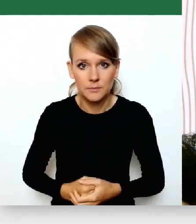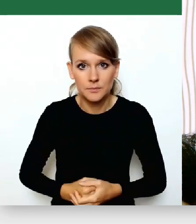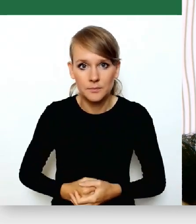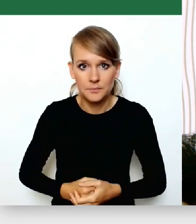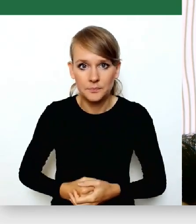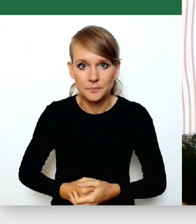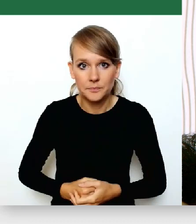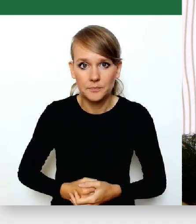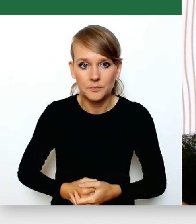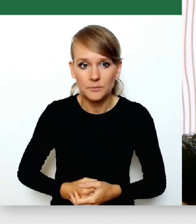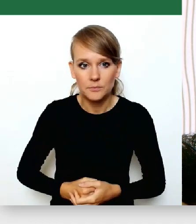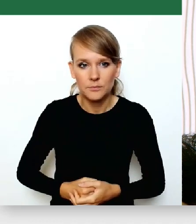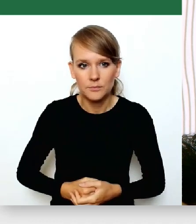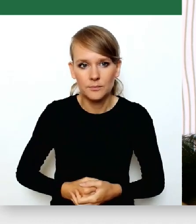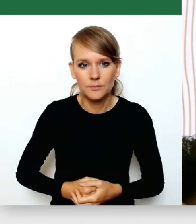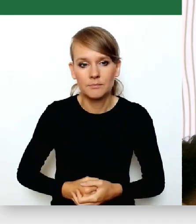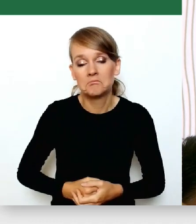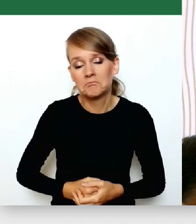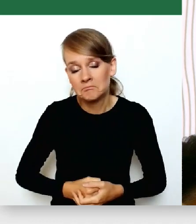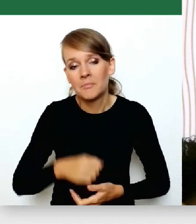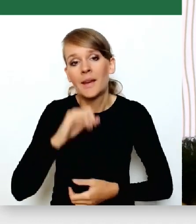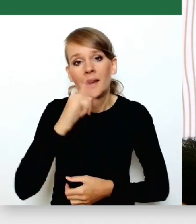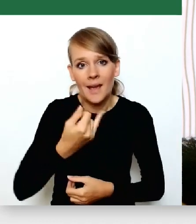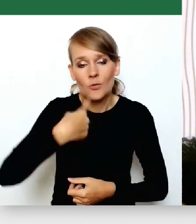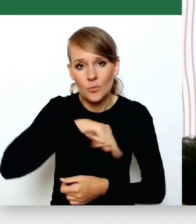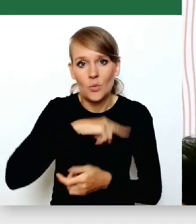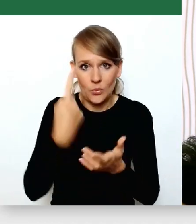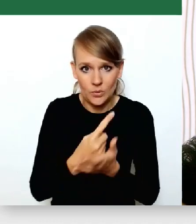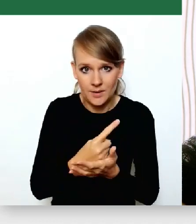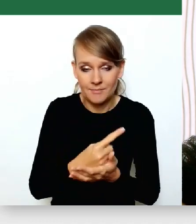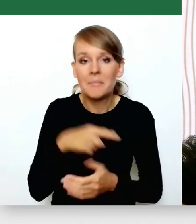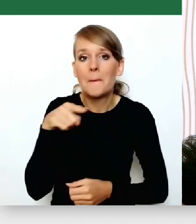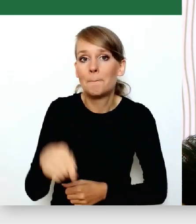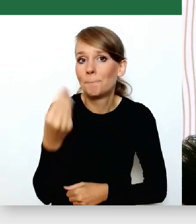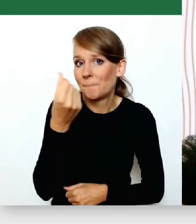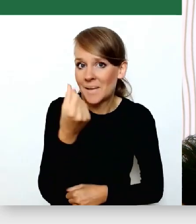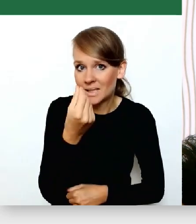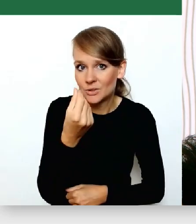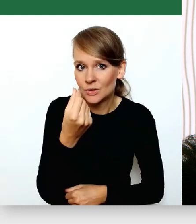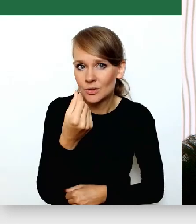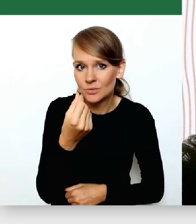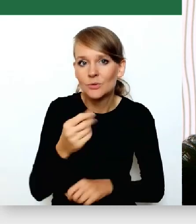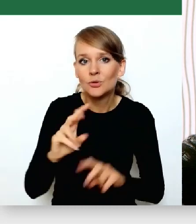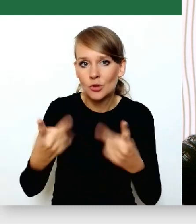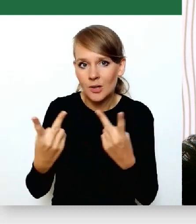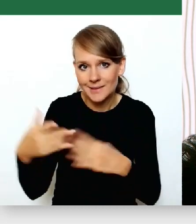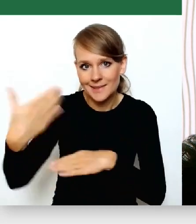Jakoś sobie poradzimy. Ten pieniądz jest zasilany z zewnątrz.